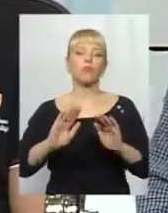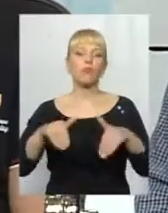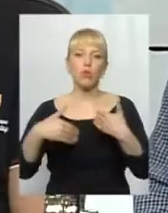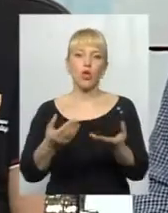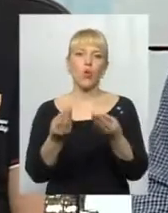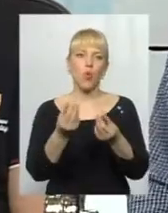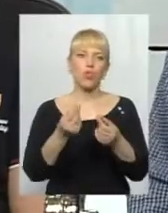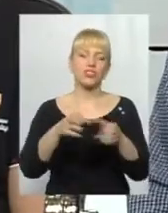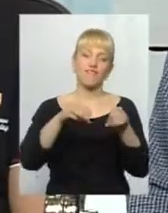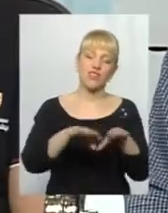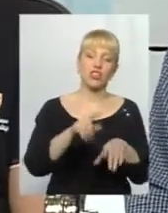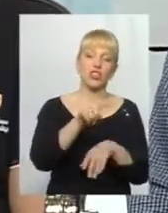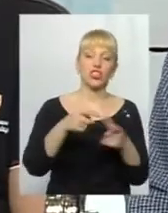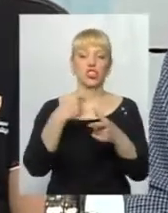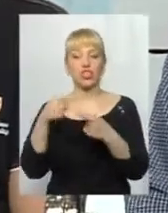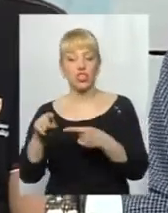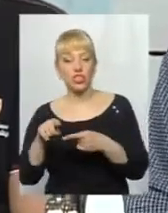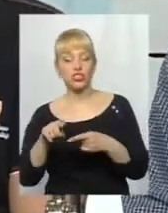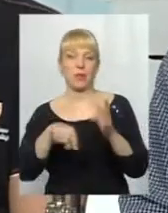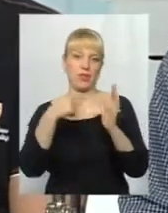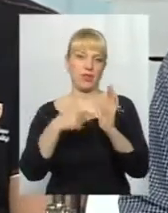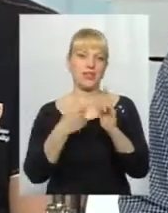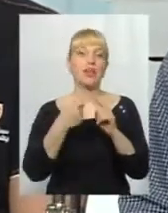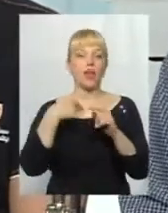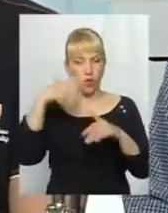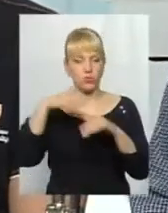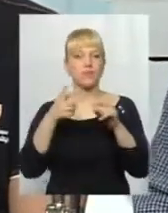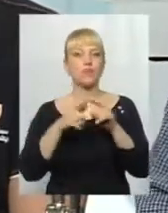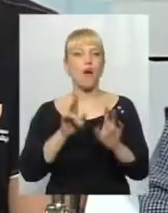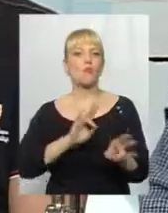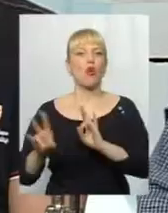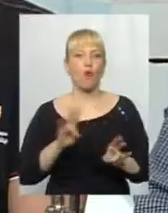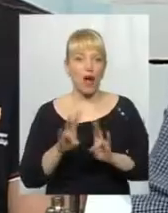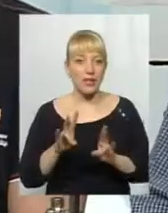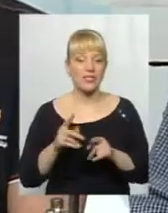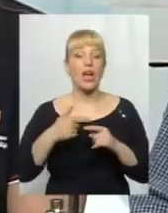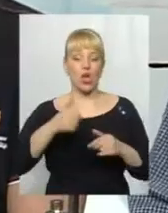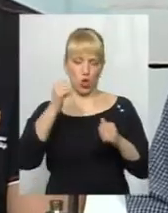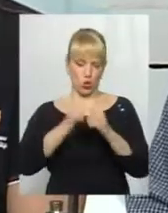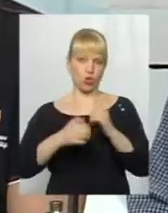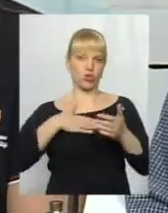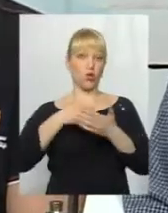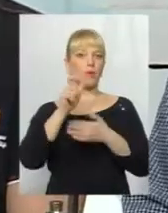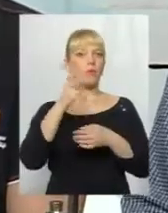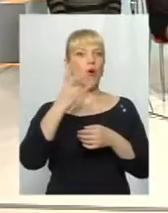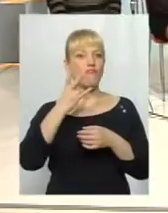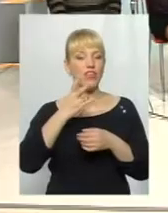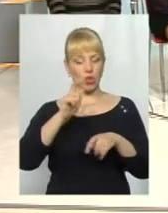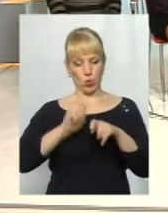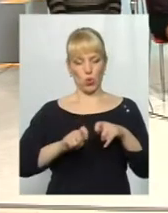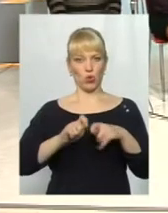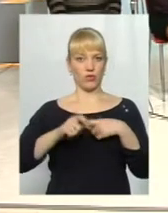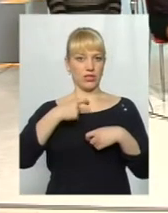інші питання. І я розумів, це провокація. І кожен громадський активіст має керуватися,